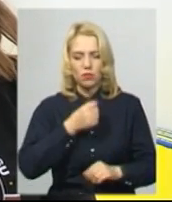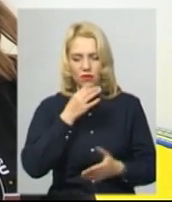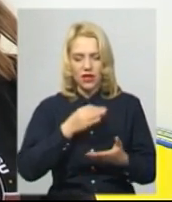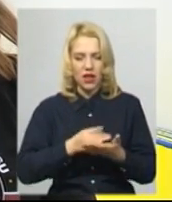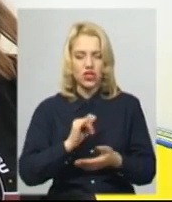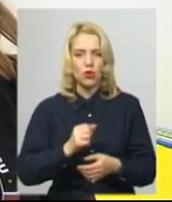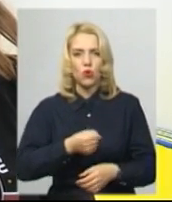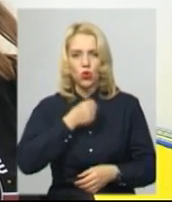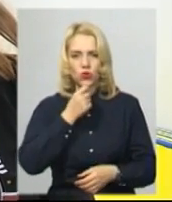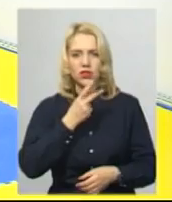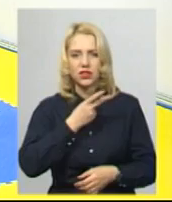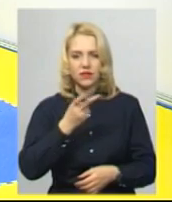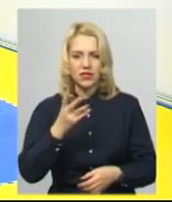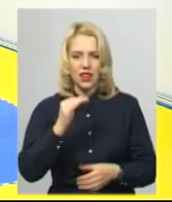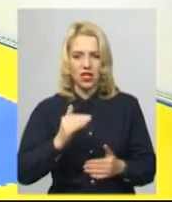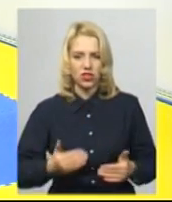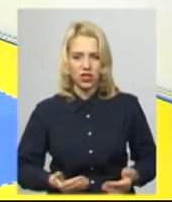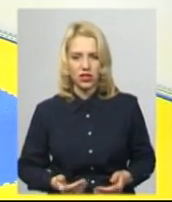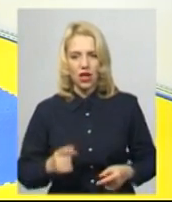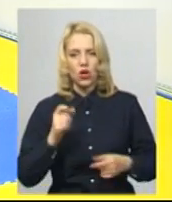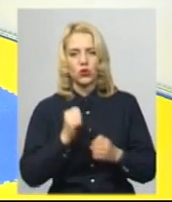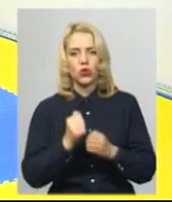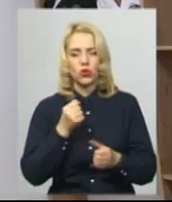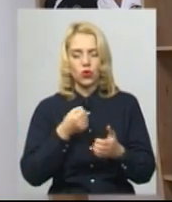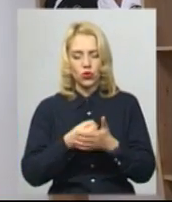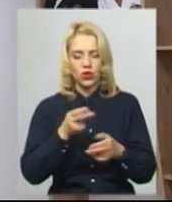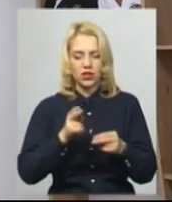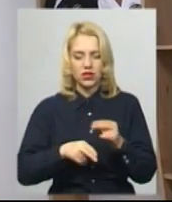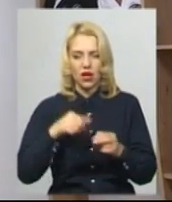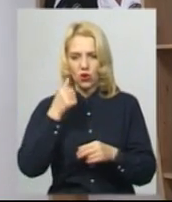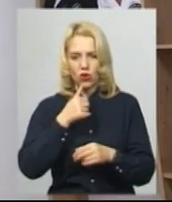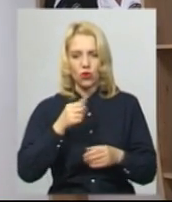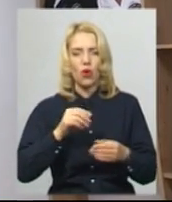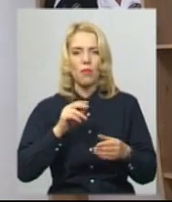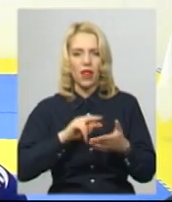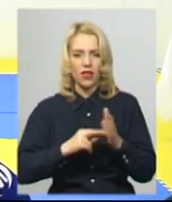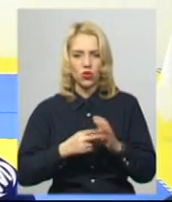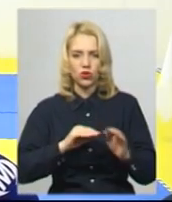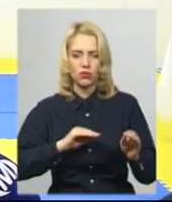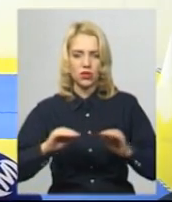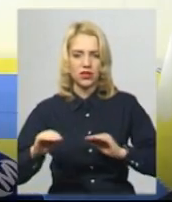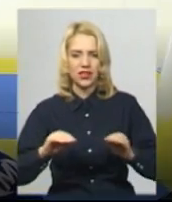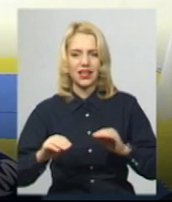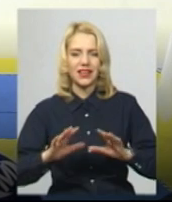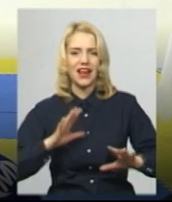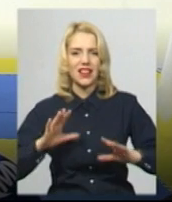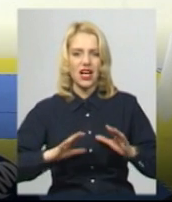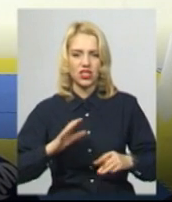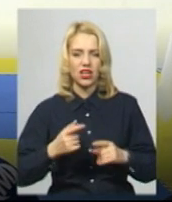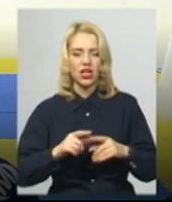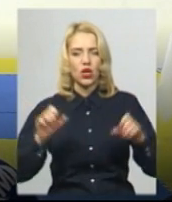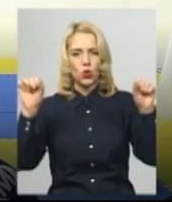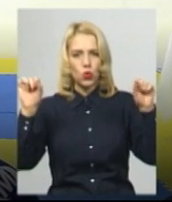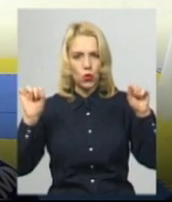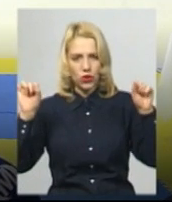Скажемо, чим її однокласники. До кінця року в новому залі планують ободнати тренажери, додає Ростислав Рибак. Головні тренажери для нас – є турнік,